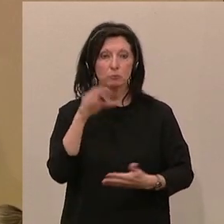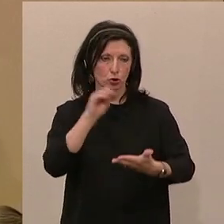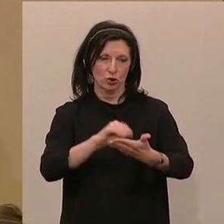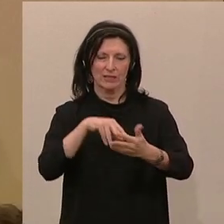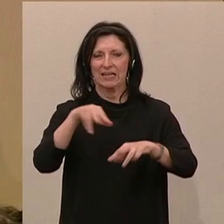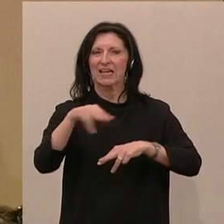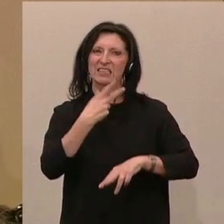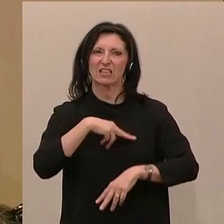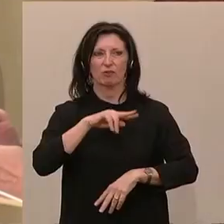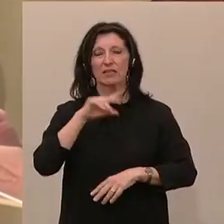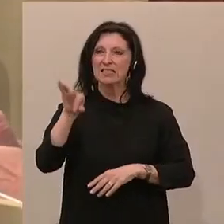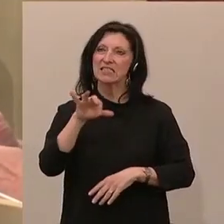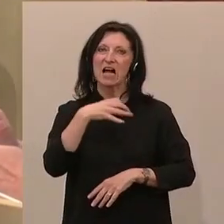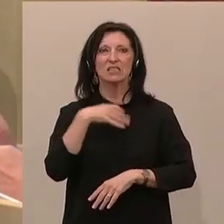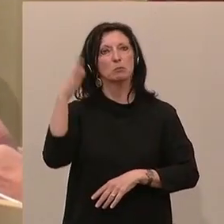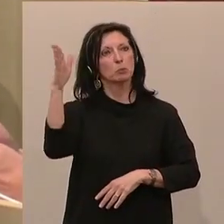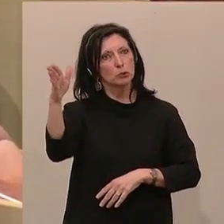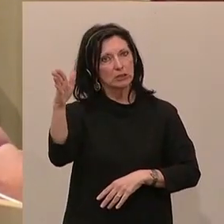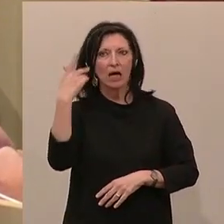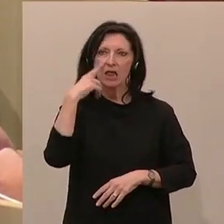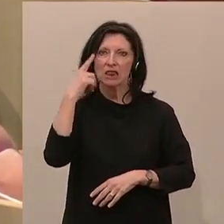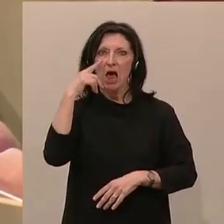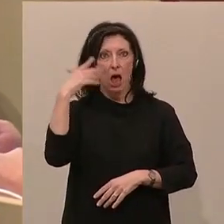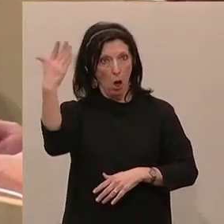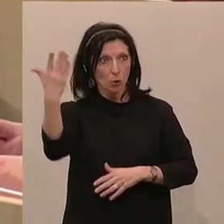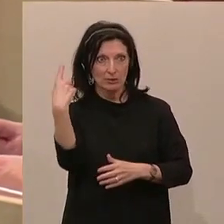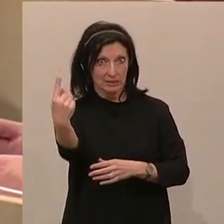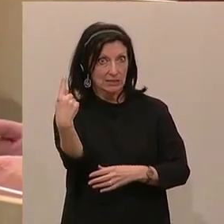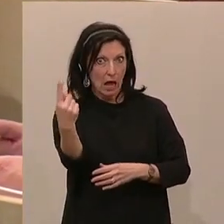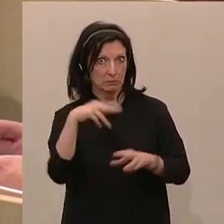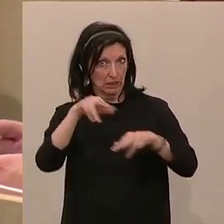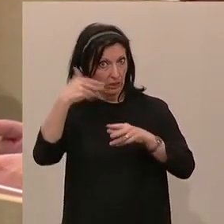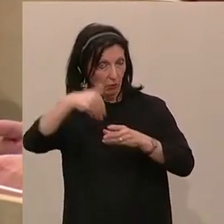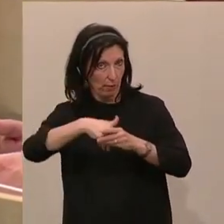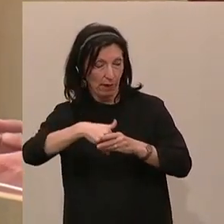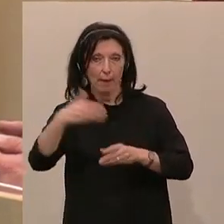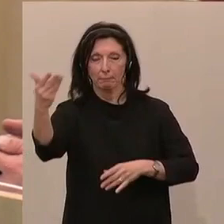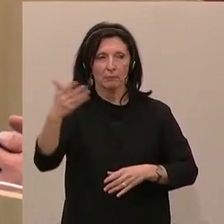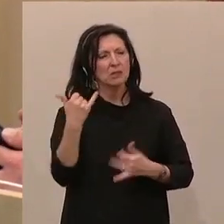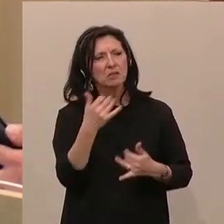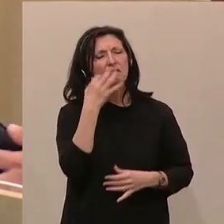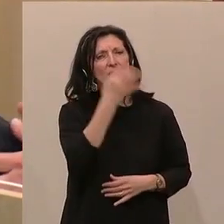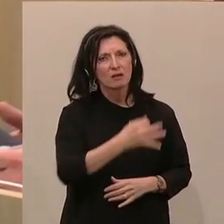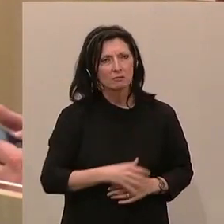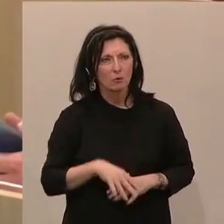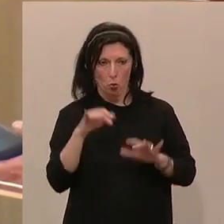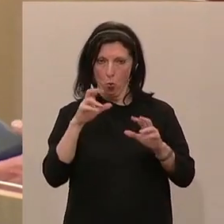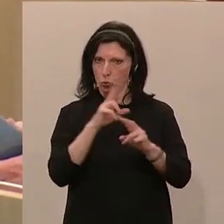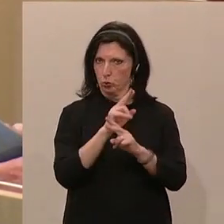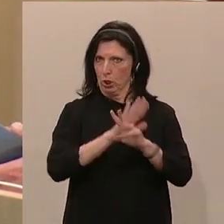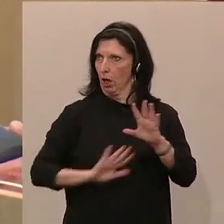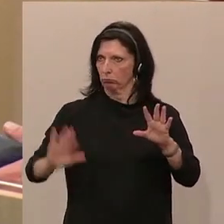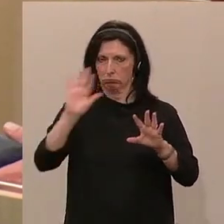Regierungsverantwortung. In Salzburg stehen NEOS in Regierungsverantwortung. Und jetzt frage ich Sie, es gibt österreichweit